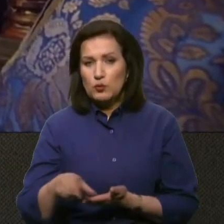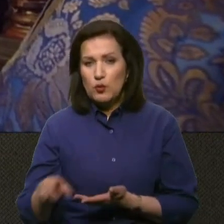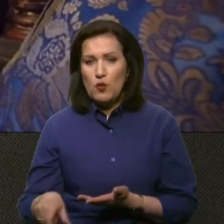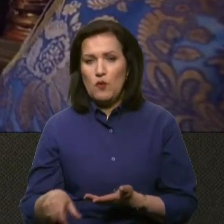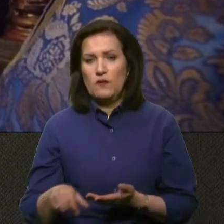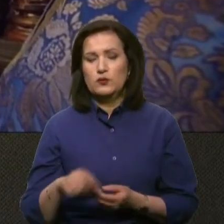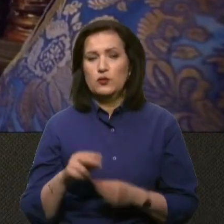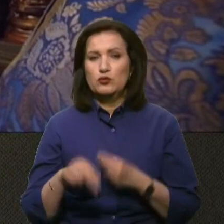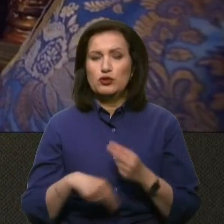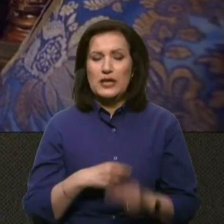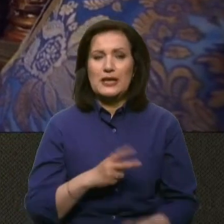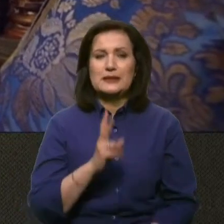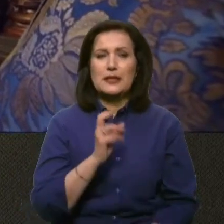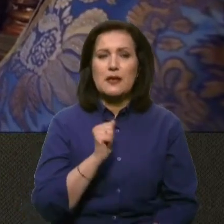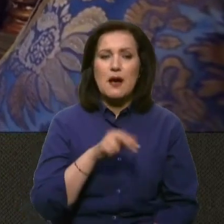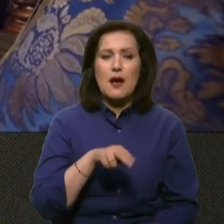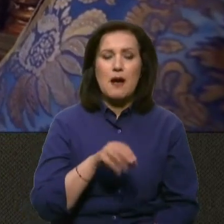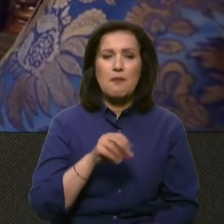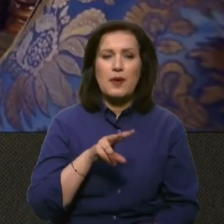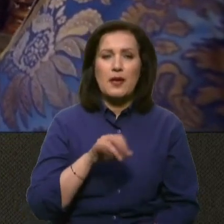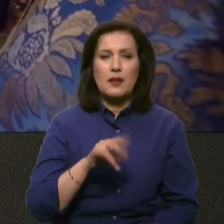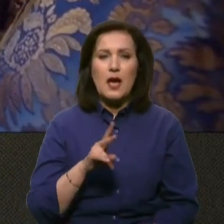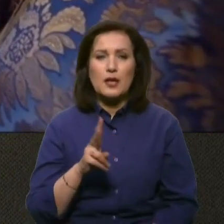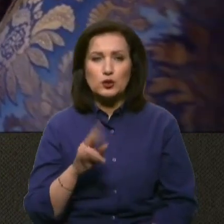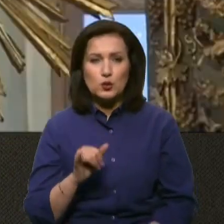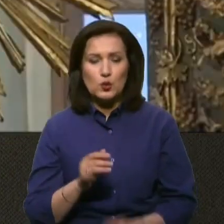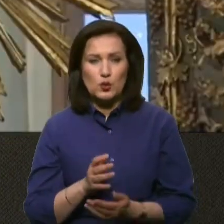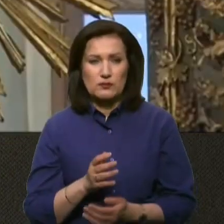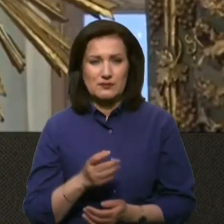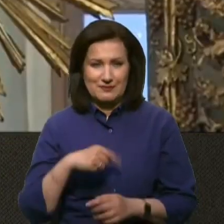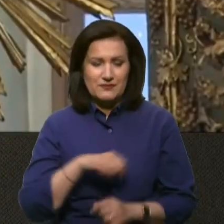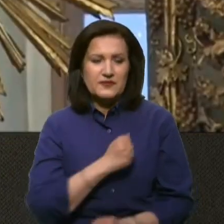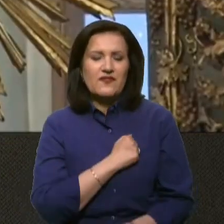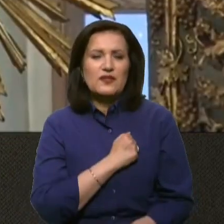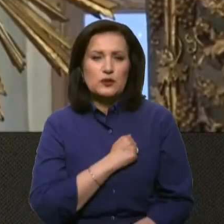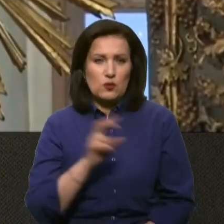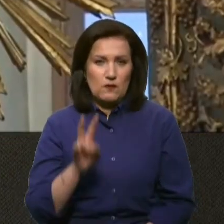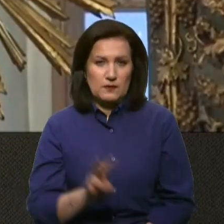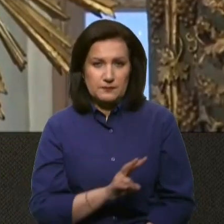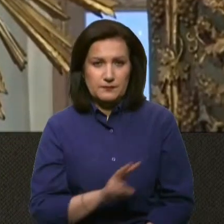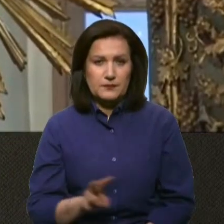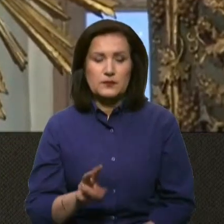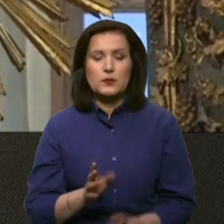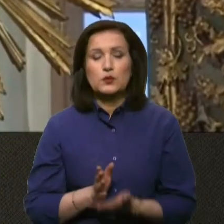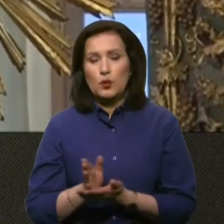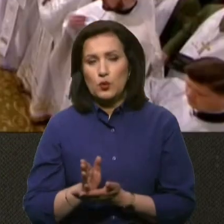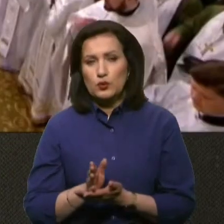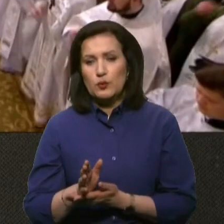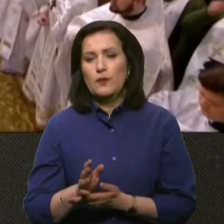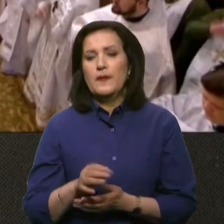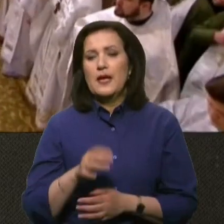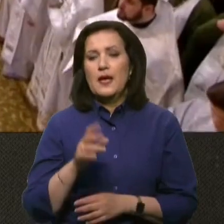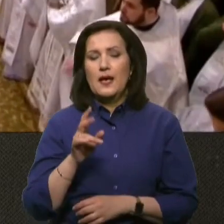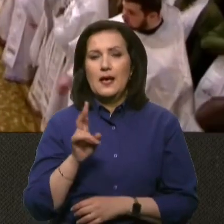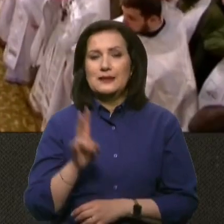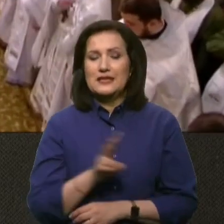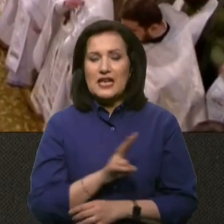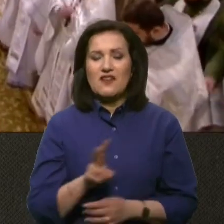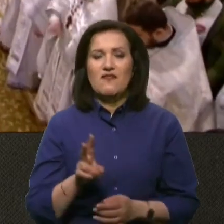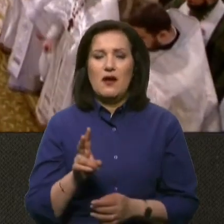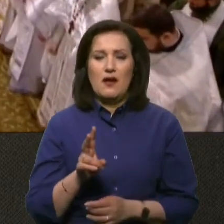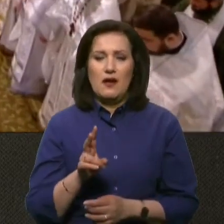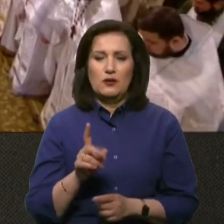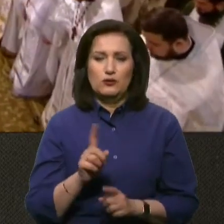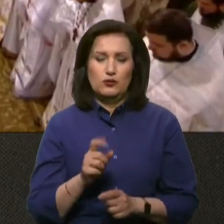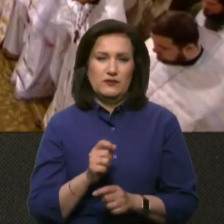капеланську службу, тобто, в принципі, вона робить те, що церква, особливо під час війни, мала б робити,